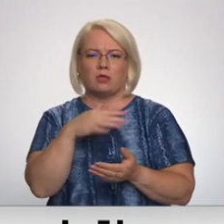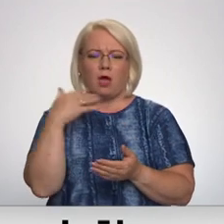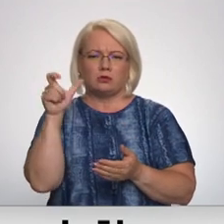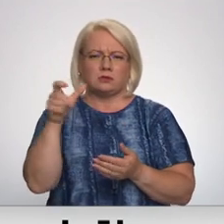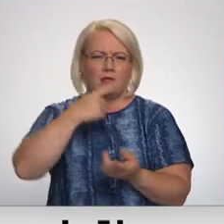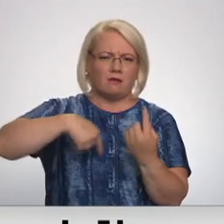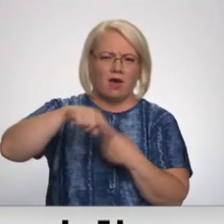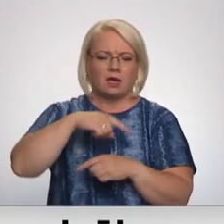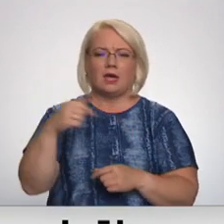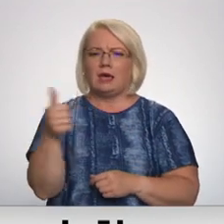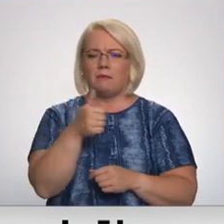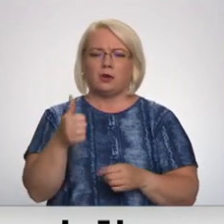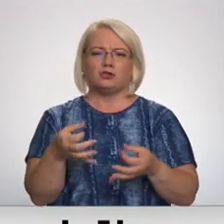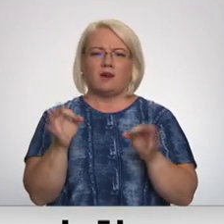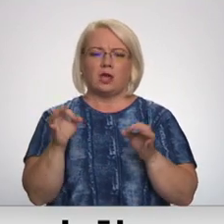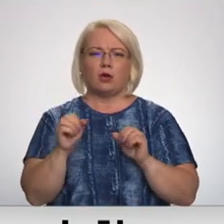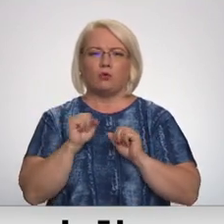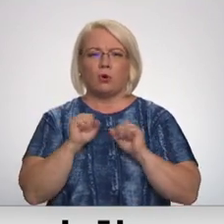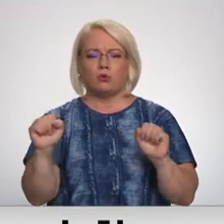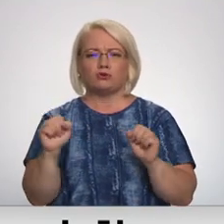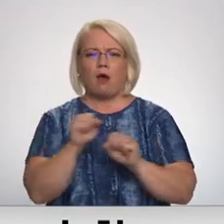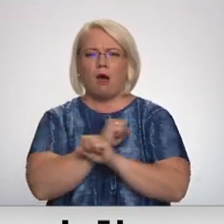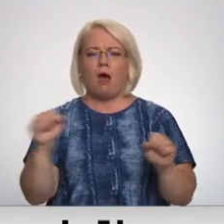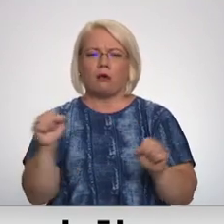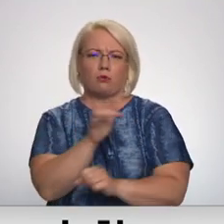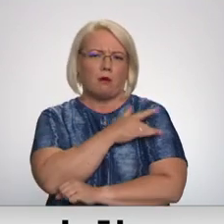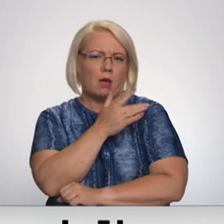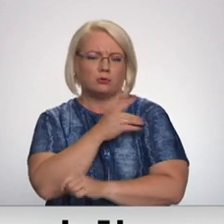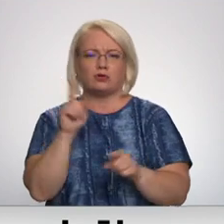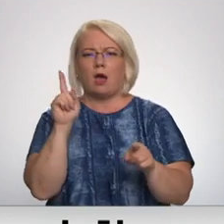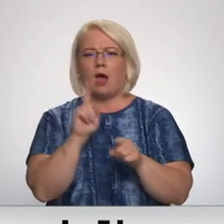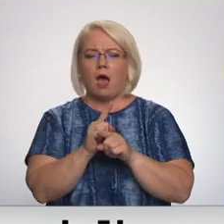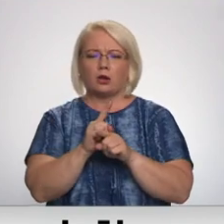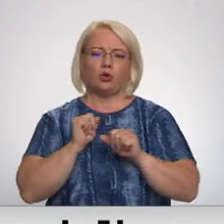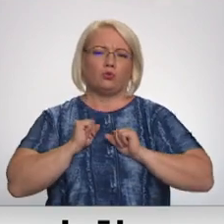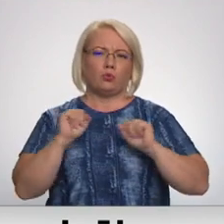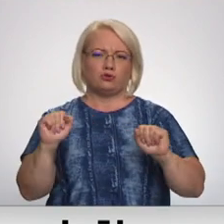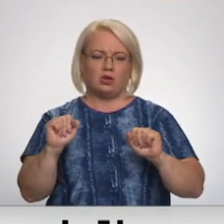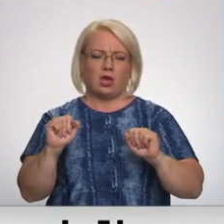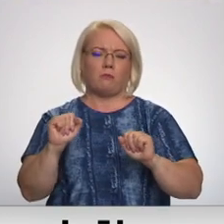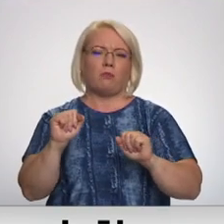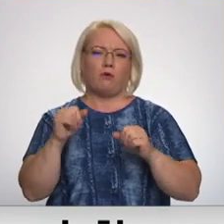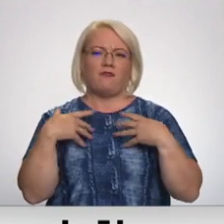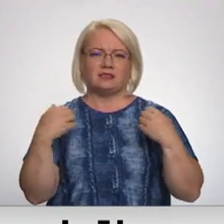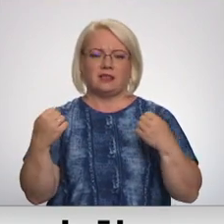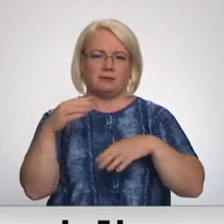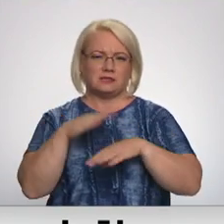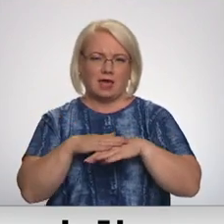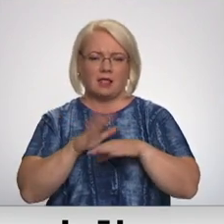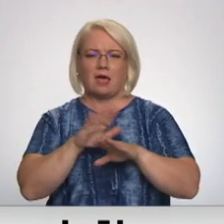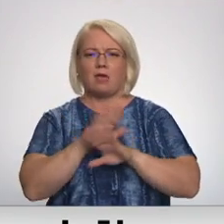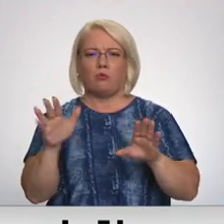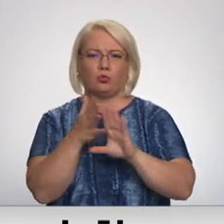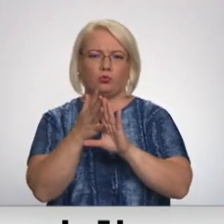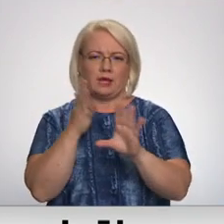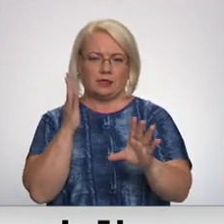plūsma un īpaši svarīgi nodrošināt gan rājotu apkalpošanu, gan arī epidemioloģisko drošību un nepieļaudu rūsmiešanos vai rindu veidošanu.